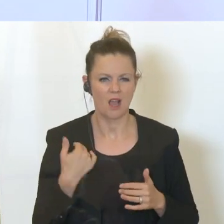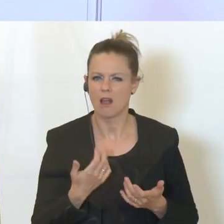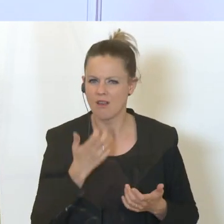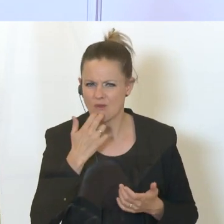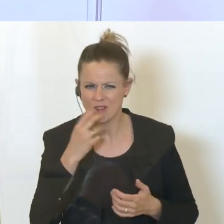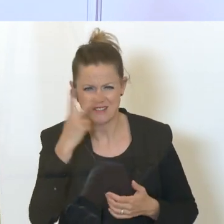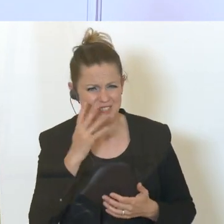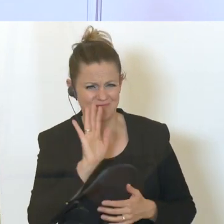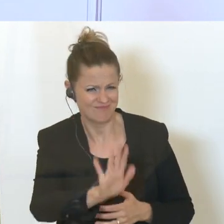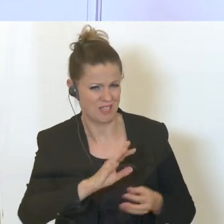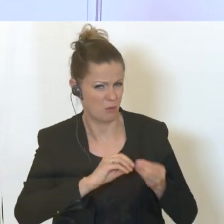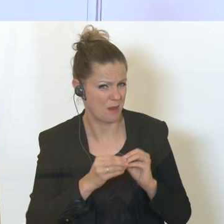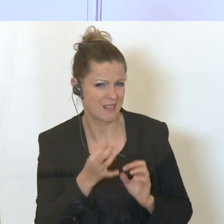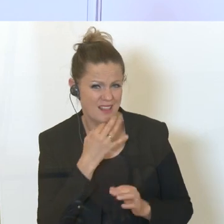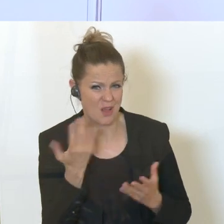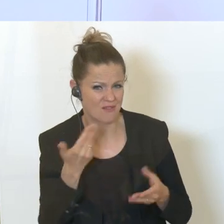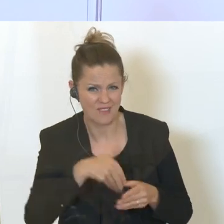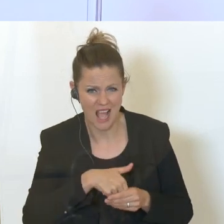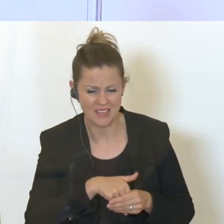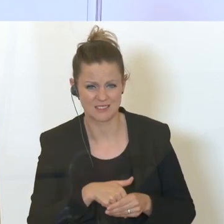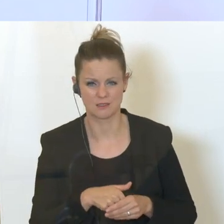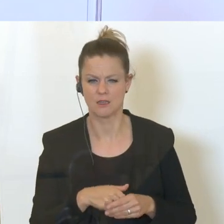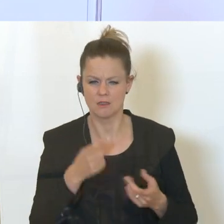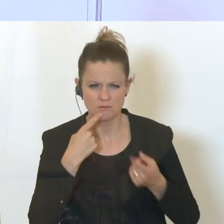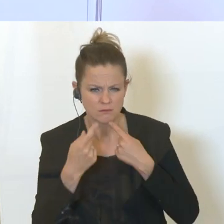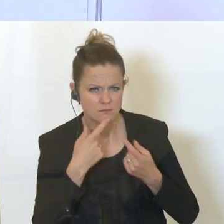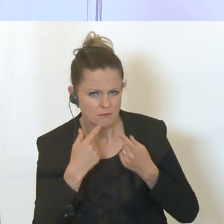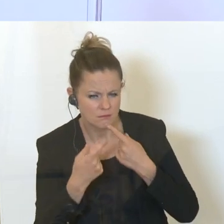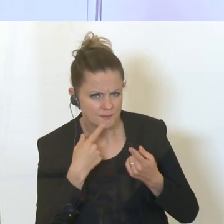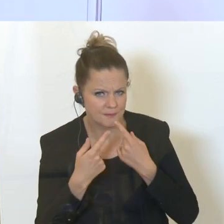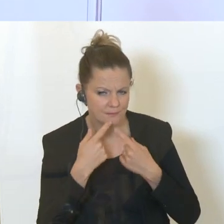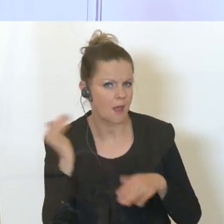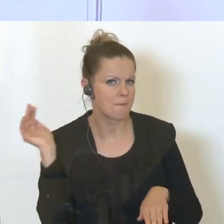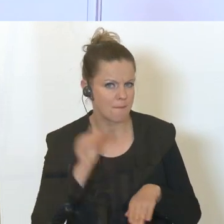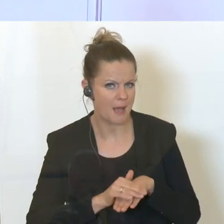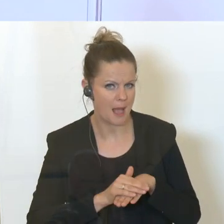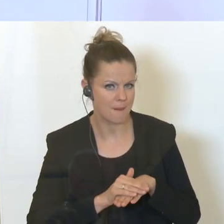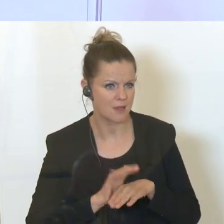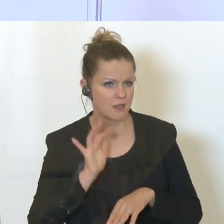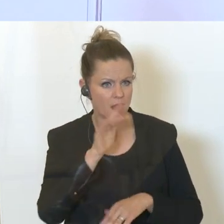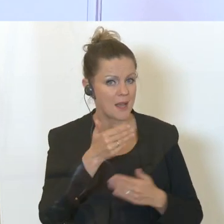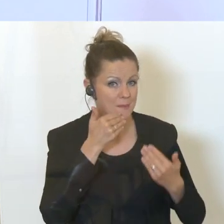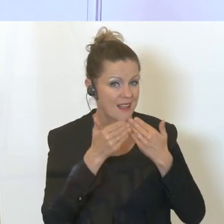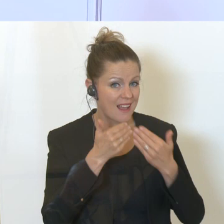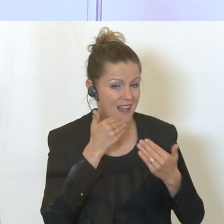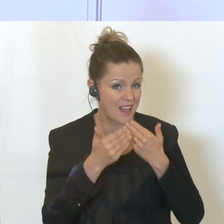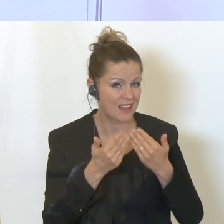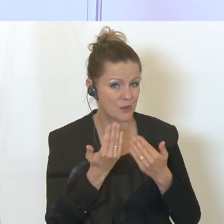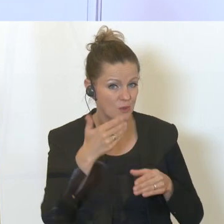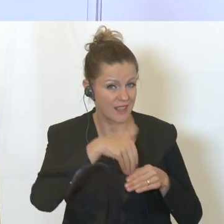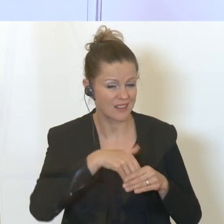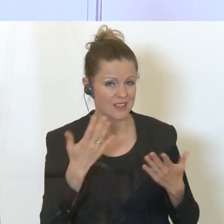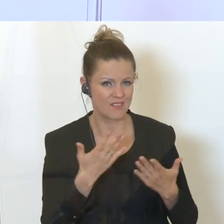Probleme, die er hat. Und im Gespräch sind wir dann draufgekommen, dass eben die Beratung, die er hatte, in die Richtung war,